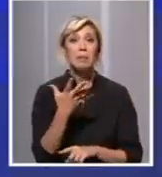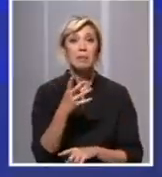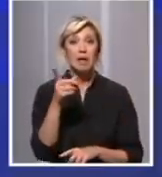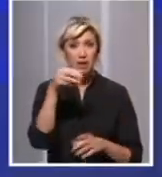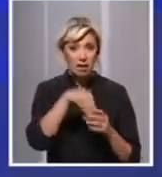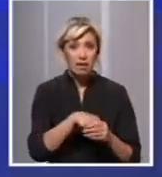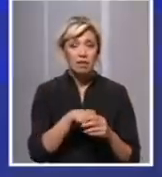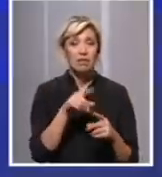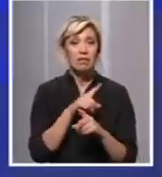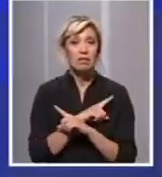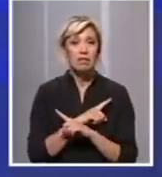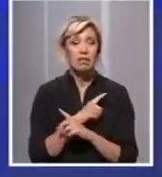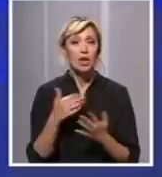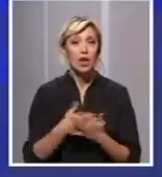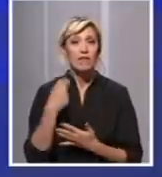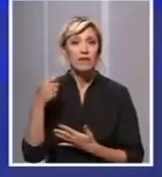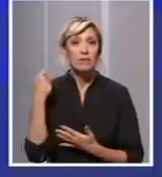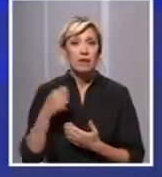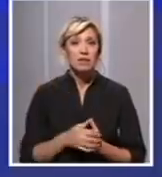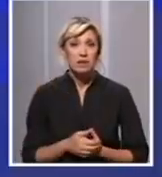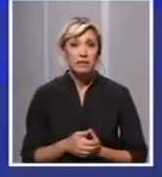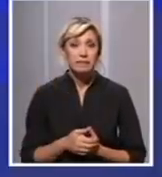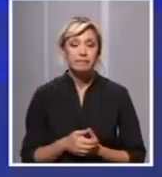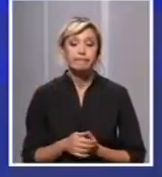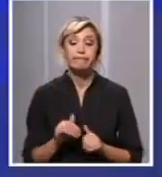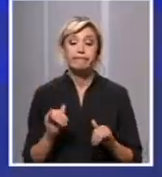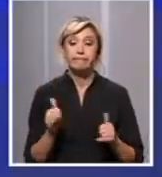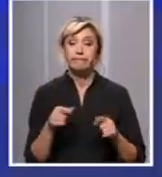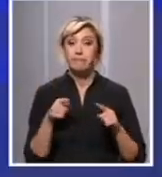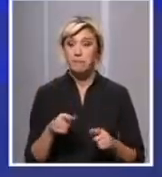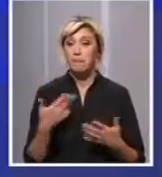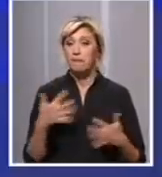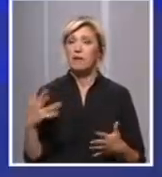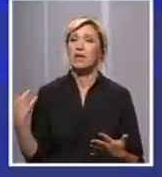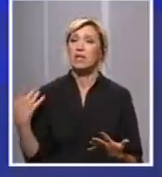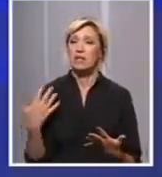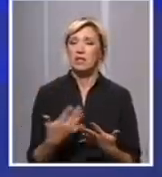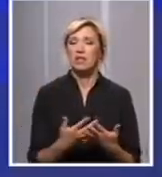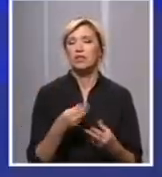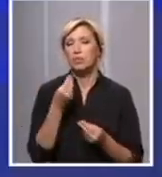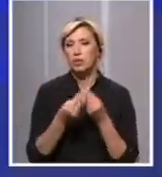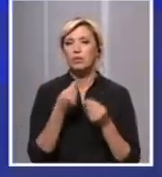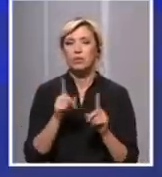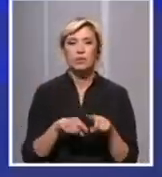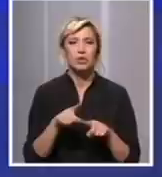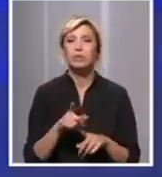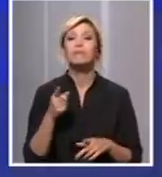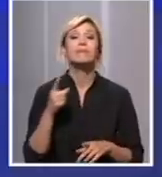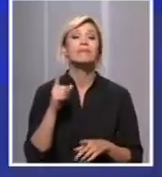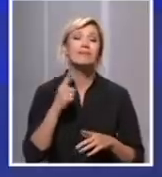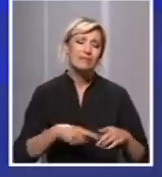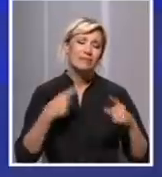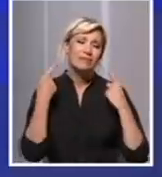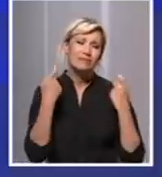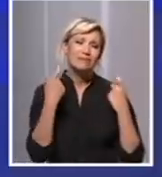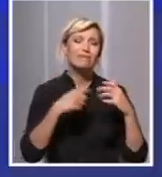o tome intenzivno pričamo svih prethodnih dana. Područje najviše žarišne aktivnosti virusa jeste Novi